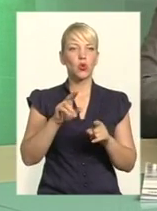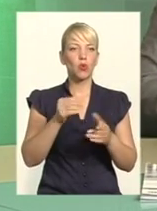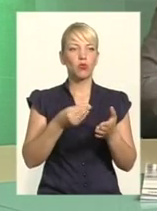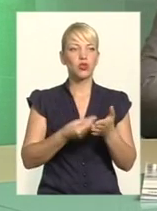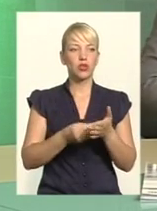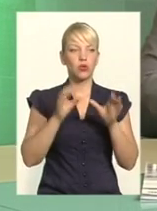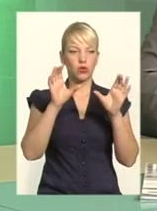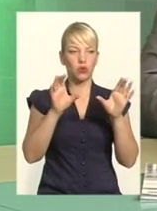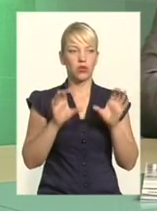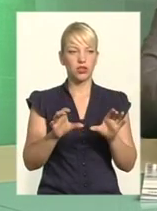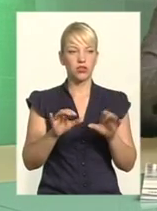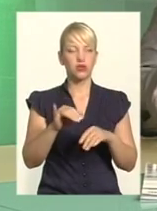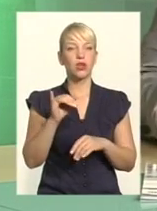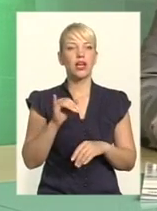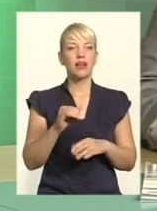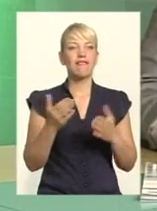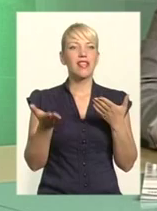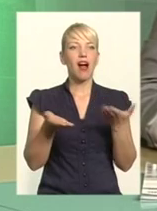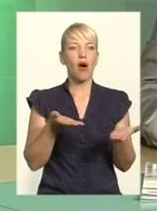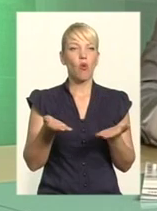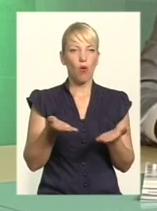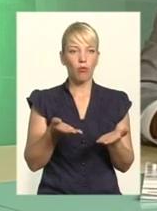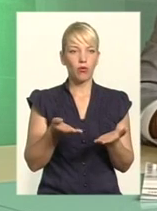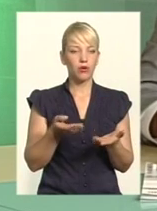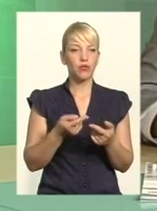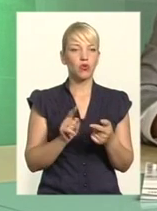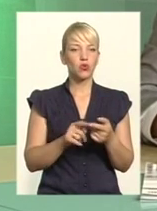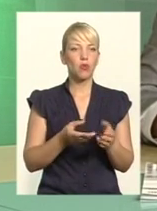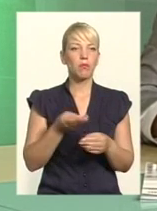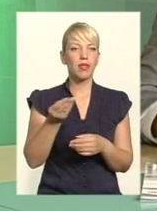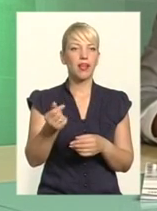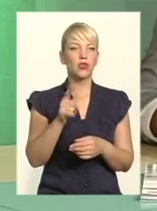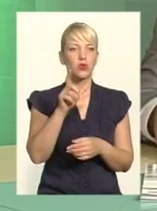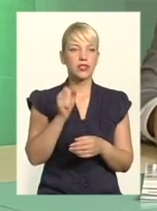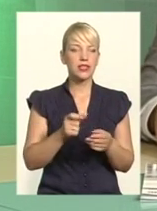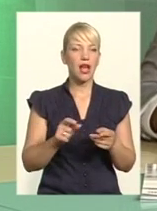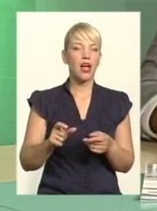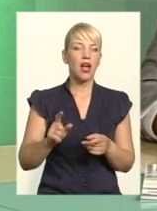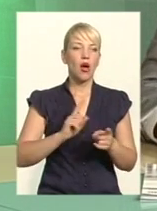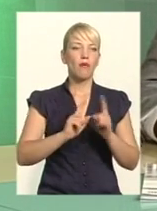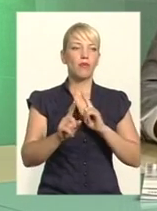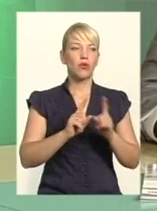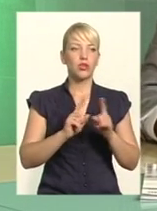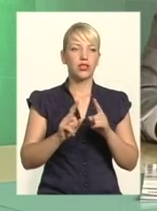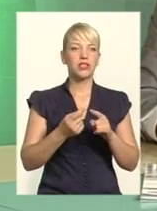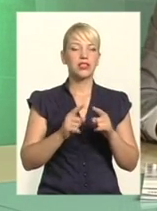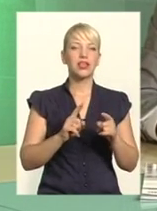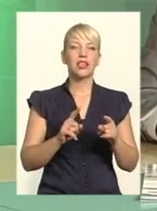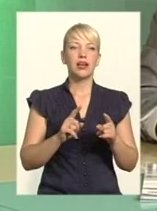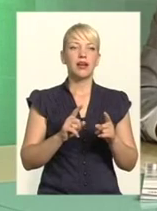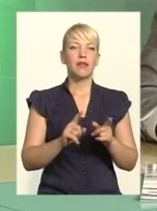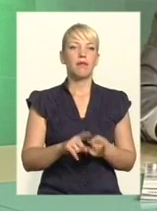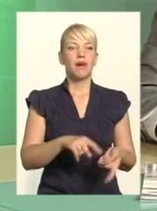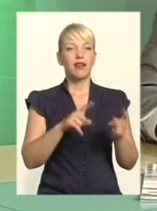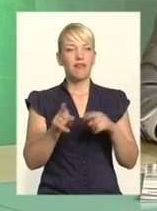саме до бюджетного кодексу. І в якому оцю плату за проїзд вилучити із складу доходів державного бюджету і